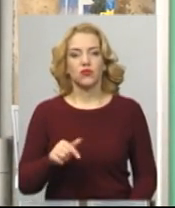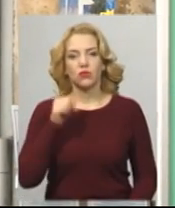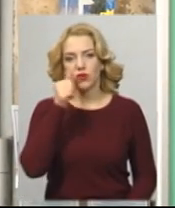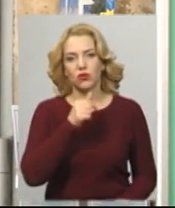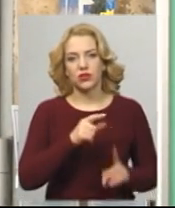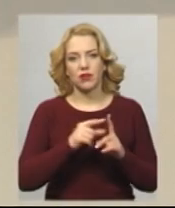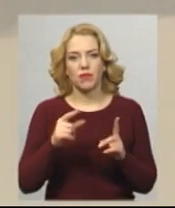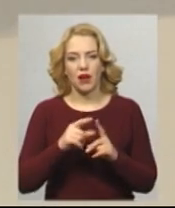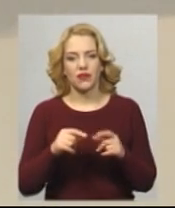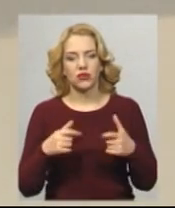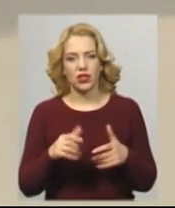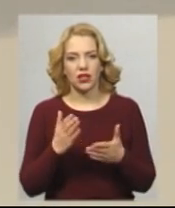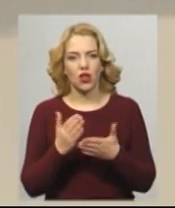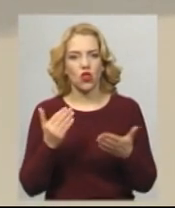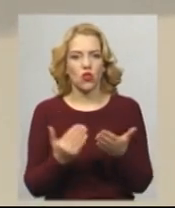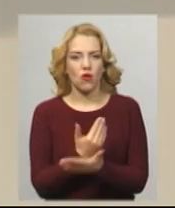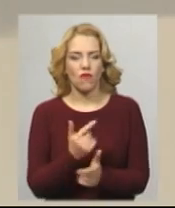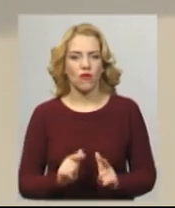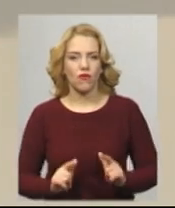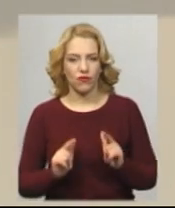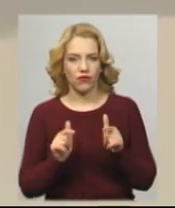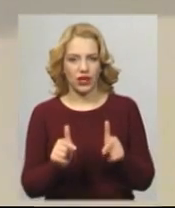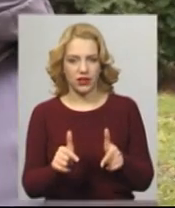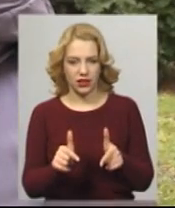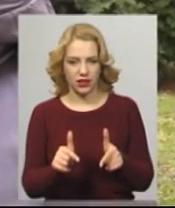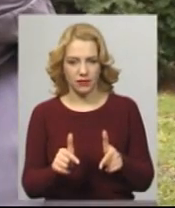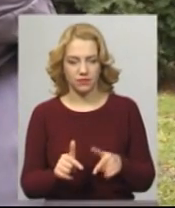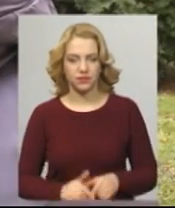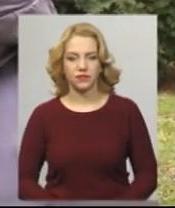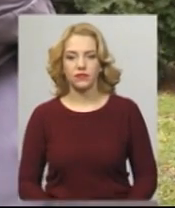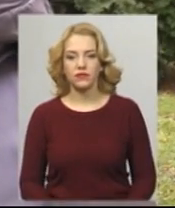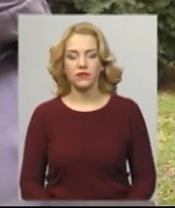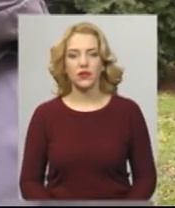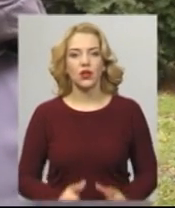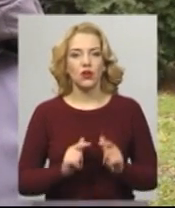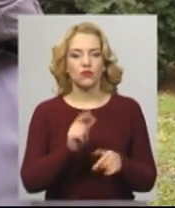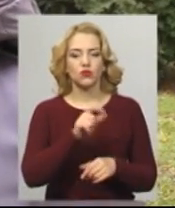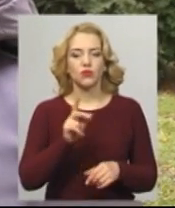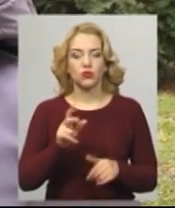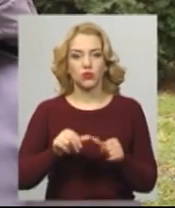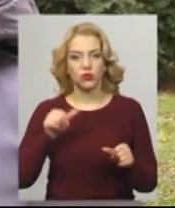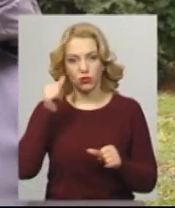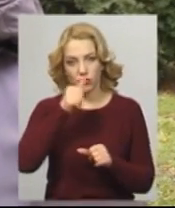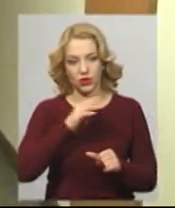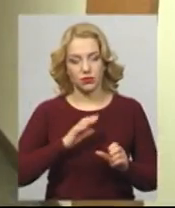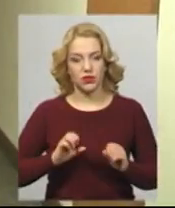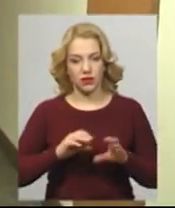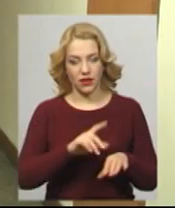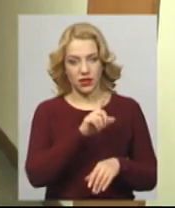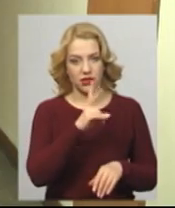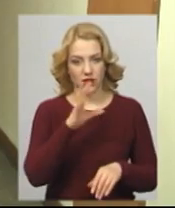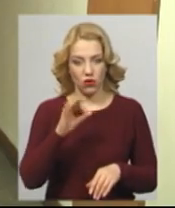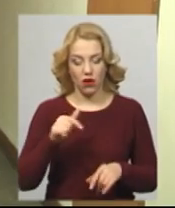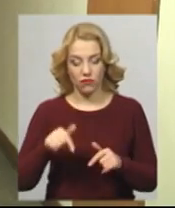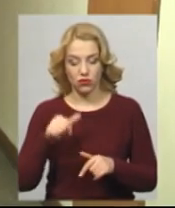нововведення, каже методистка Вінницького регіонального центру оцінювання якості освіти Ірина Ковальчук. Вступникам, які минулого року складали ЗНО, а в цьому році